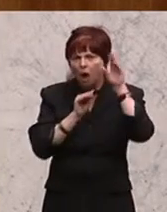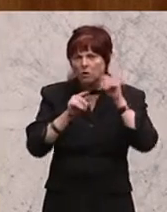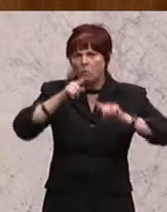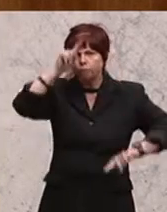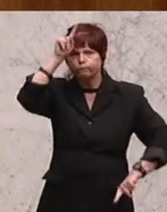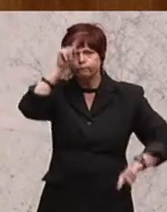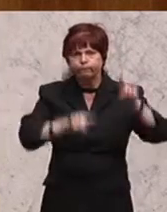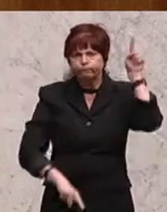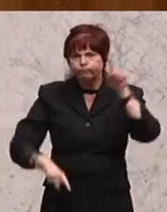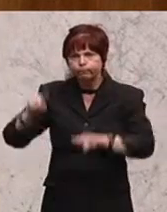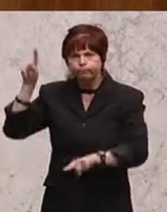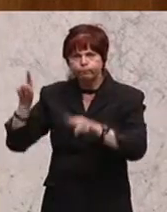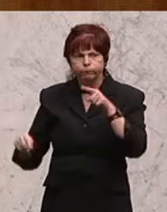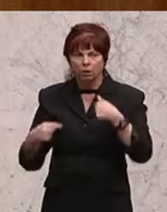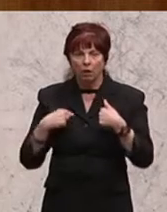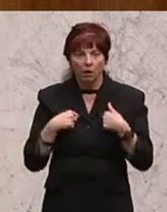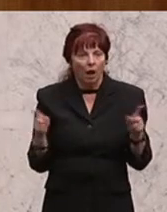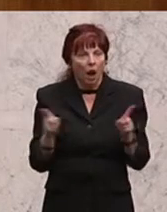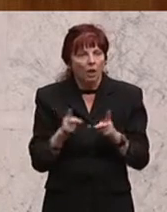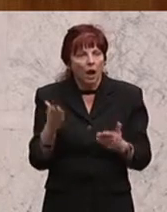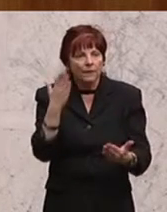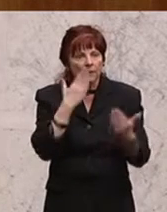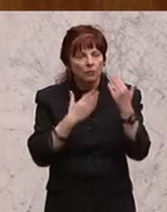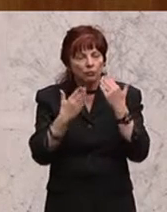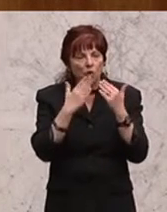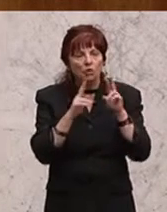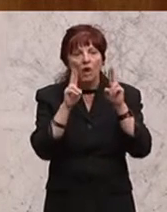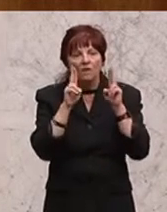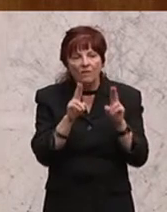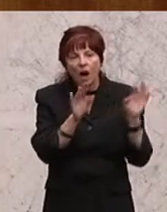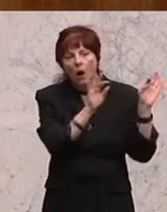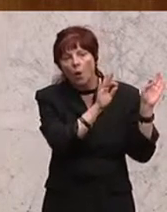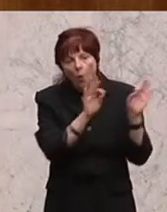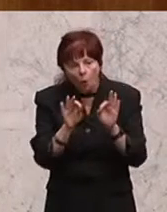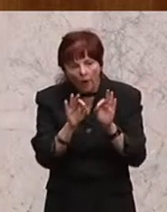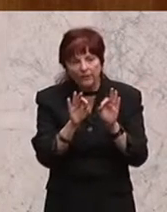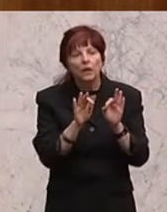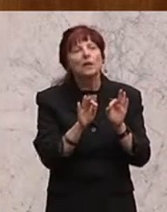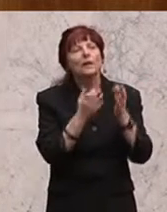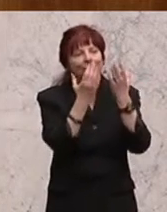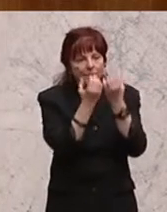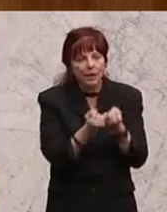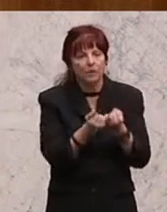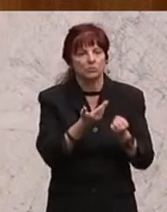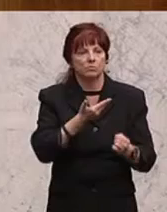treten, dass ich mir fast nicht vorstellen kann, dass wir da wirklich was Ordentliches für die Zukunft herausbringen.